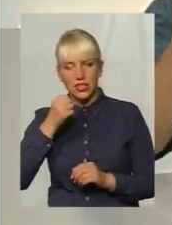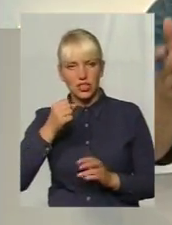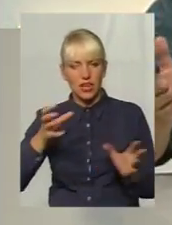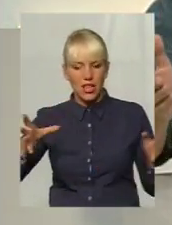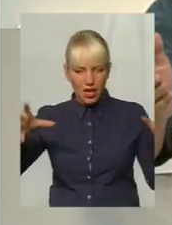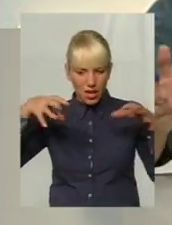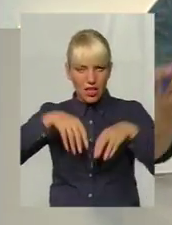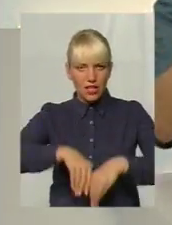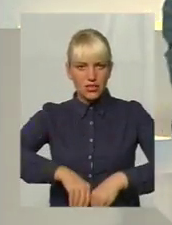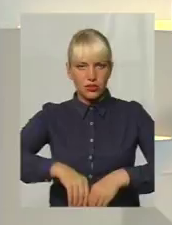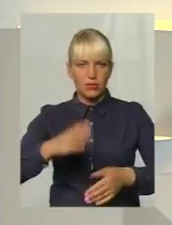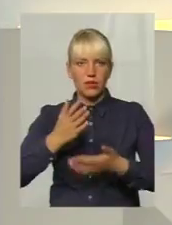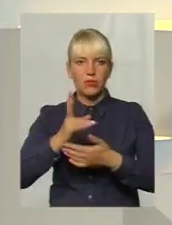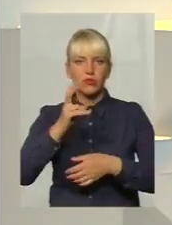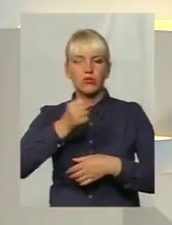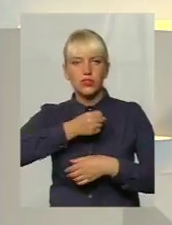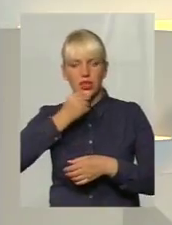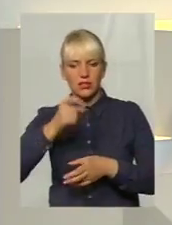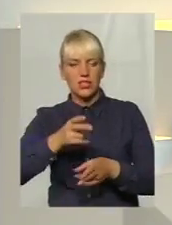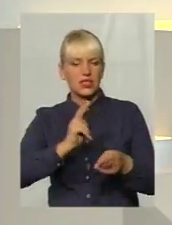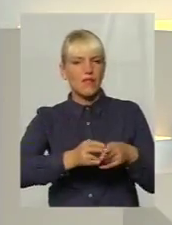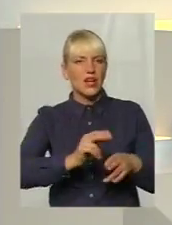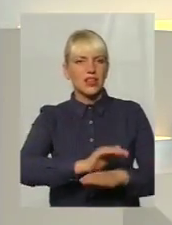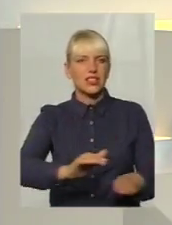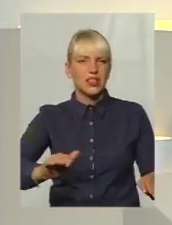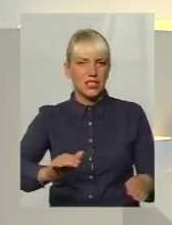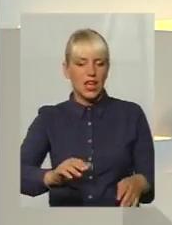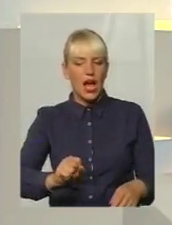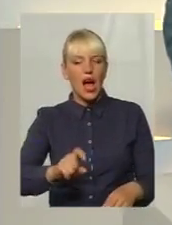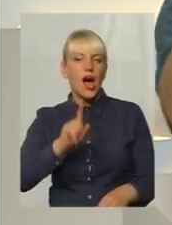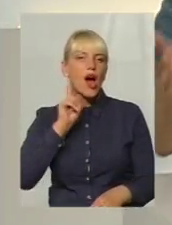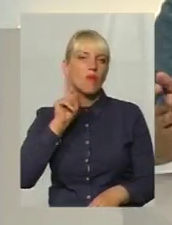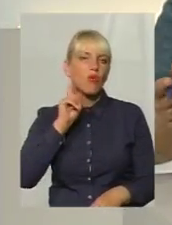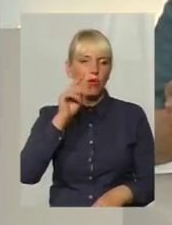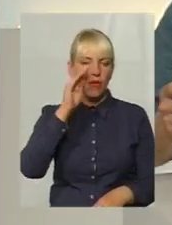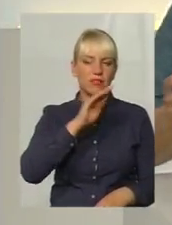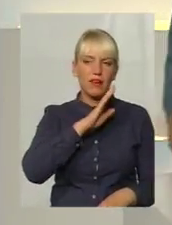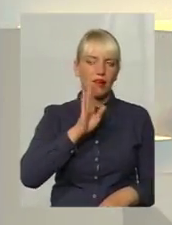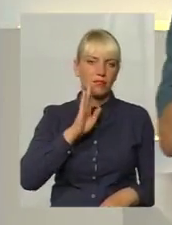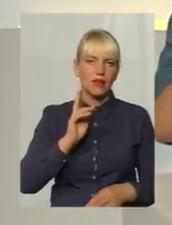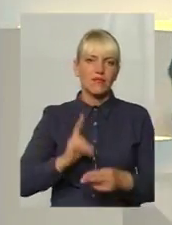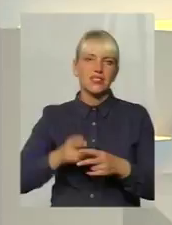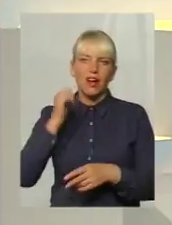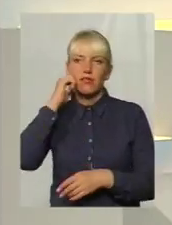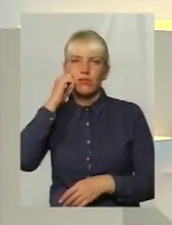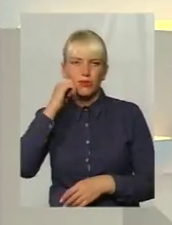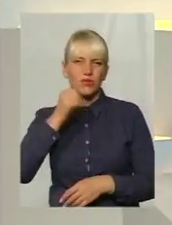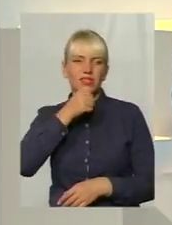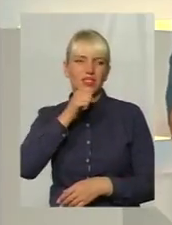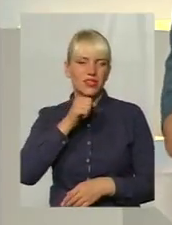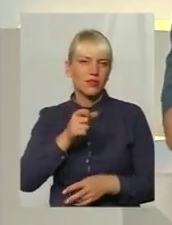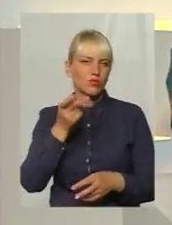Літнім людям заважають маленькі діти, молодим батькам заважають літні люди. і черги